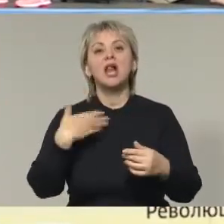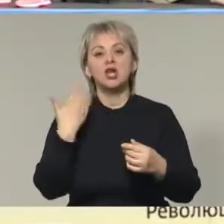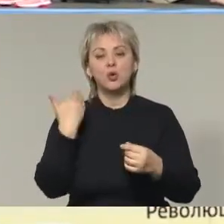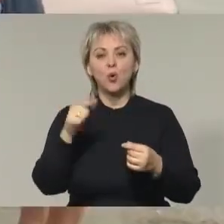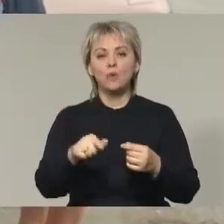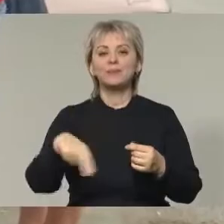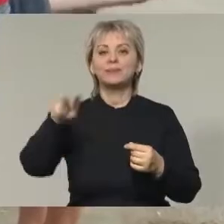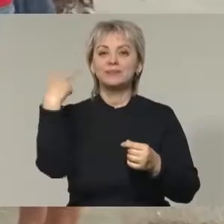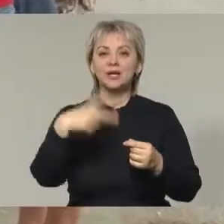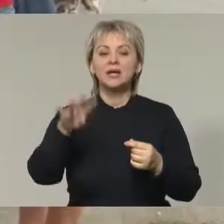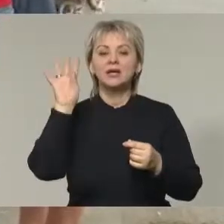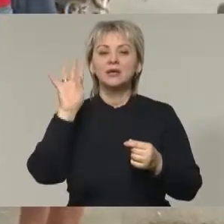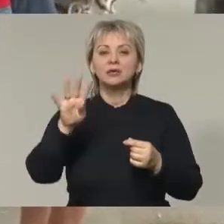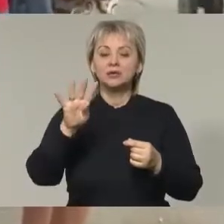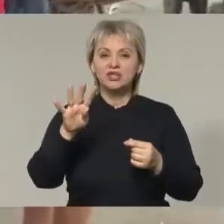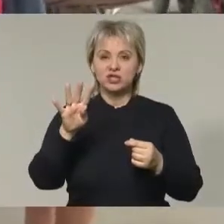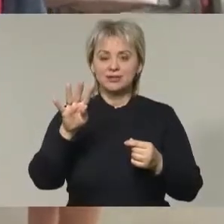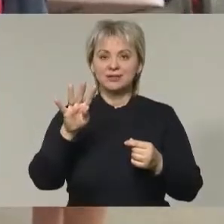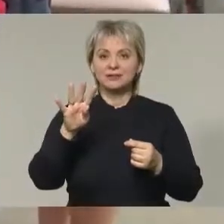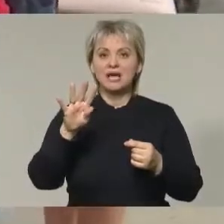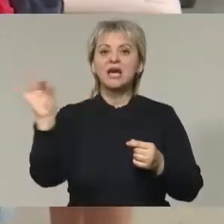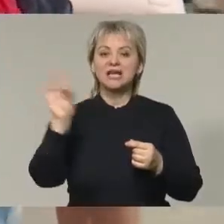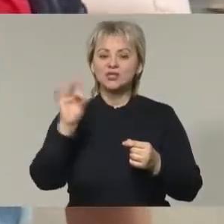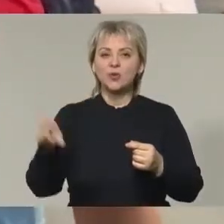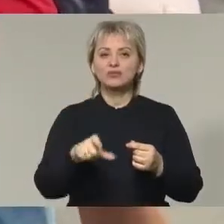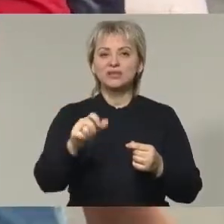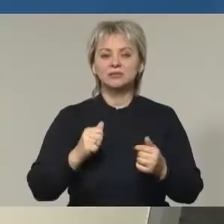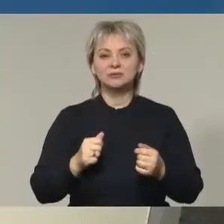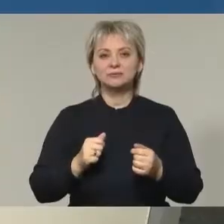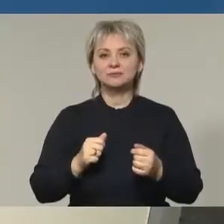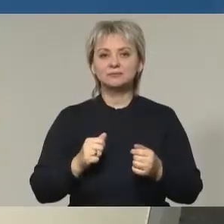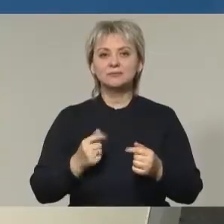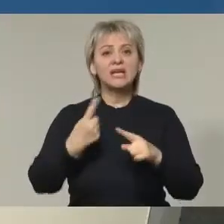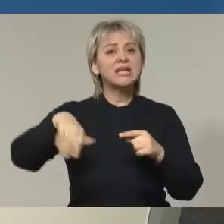Олеся Слонько, Виталий Ступаков, Дон-24, Ростов-на-Дону.